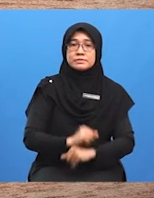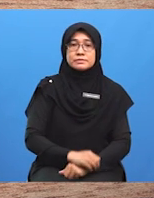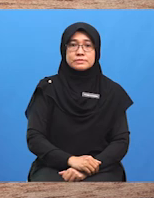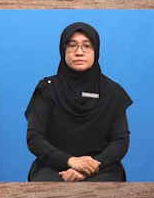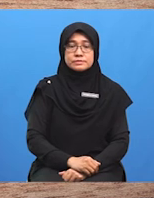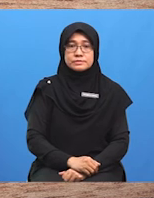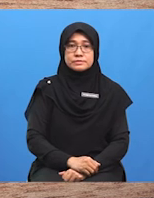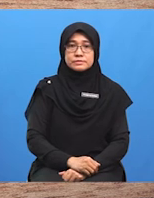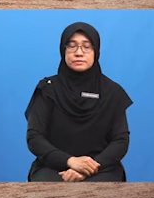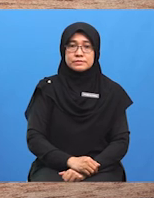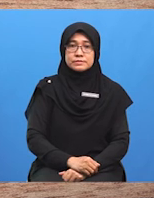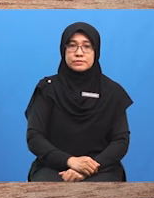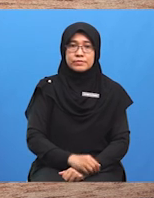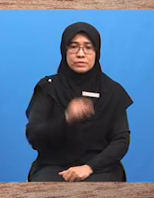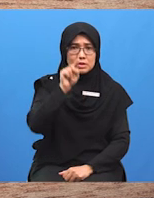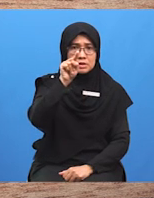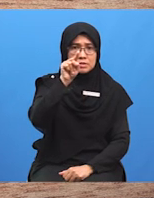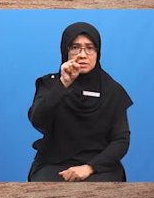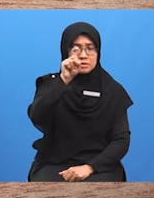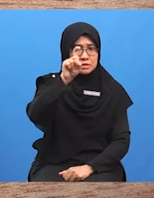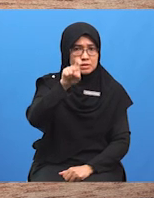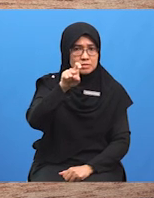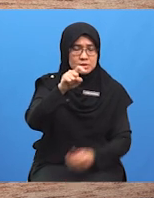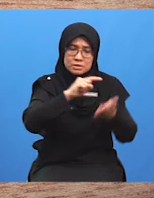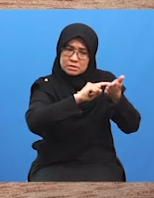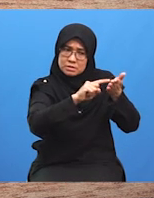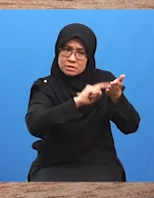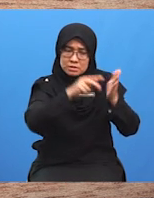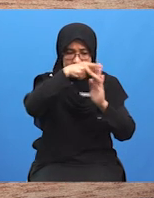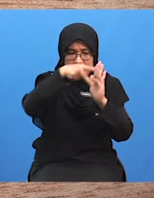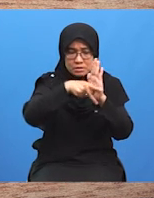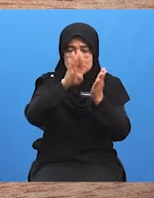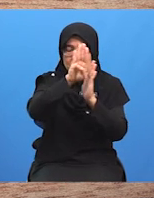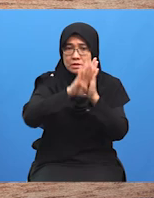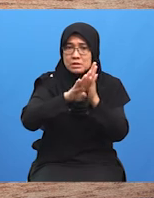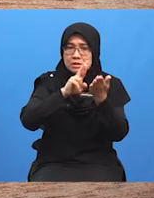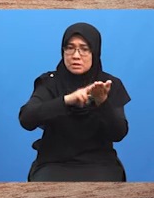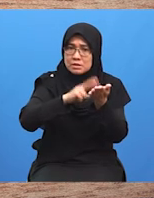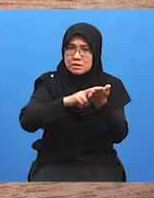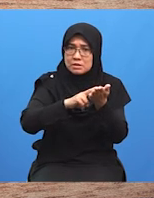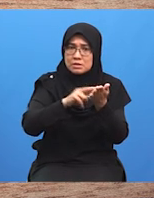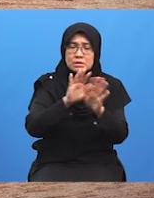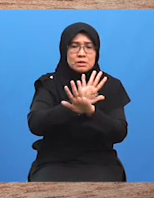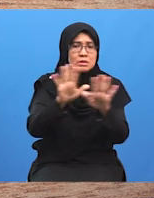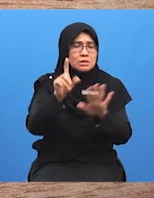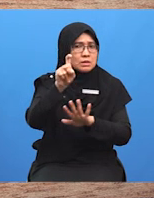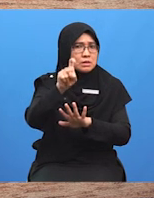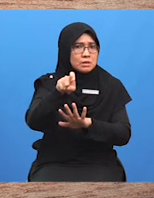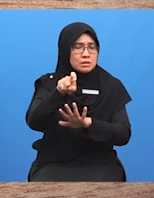Bagi soalan satu Kamu dikendaki menyenaraikan prinsip berunding Kamu tidak perlu